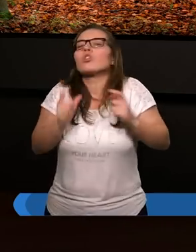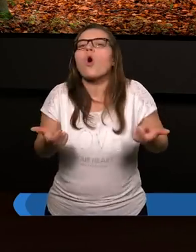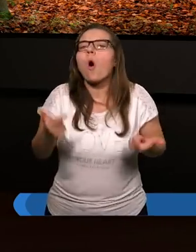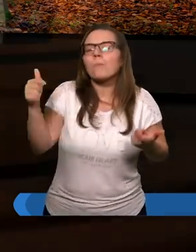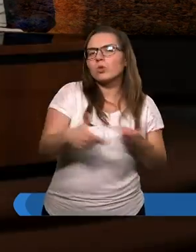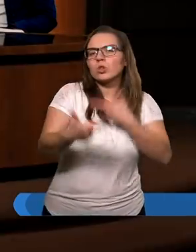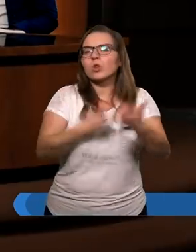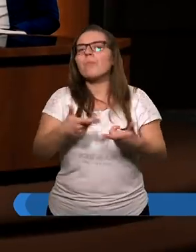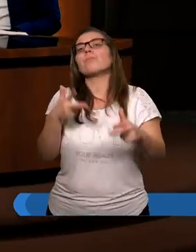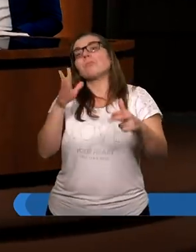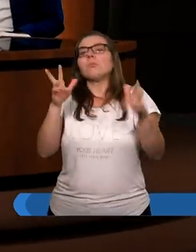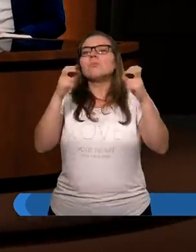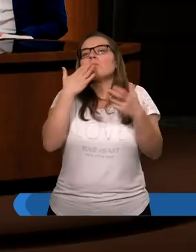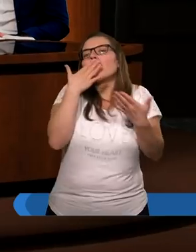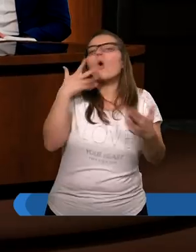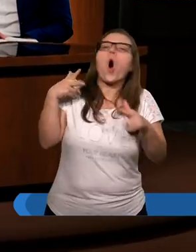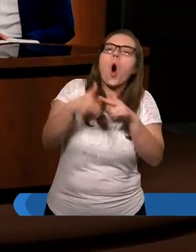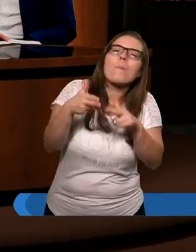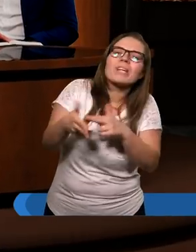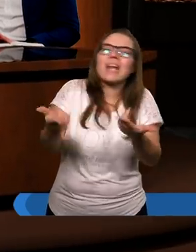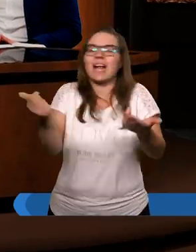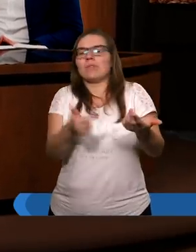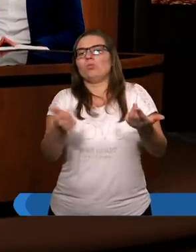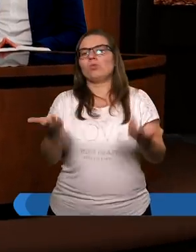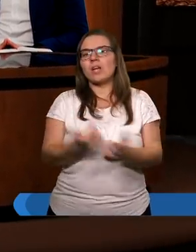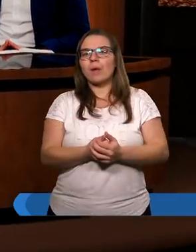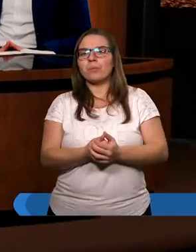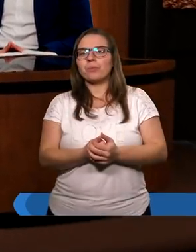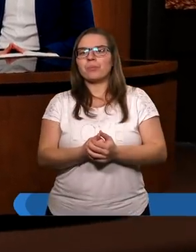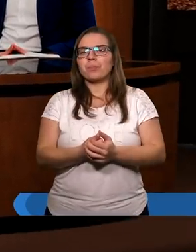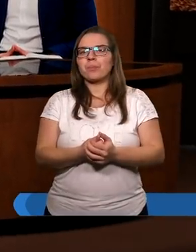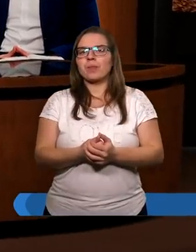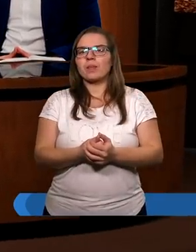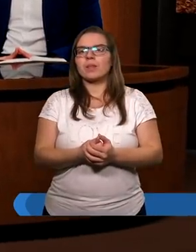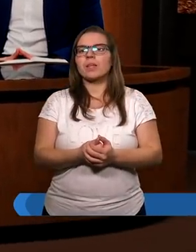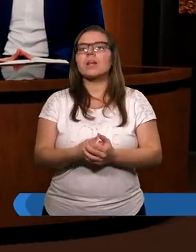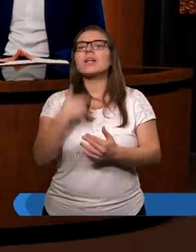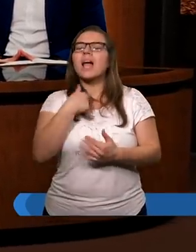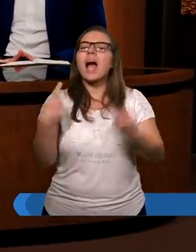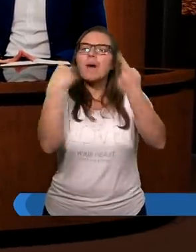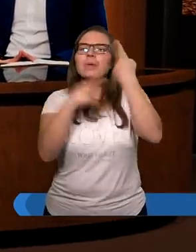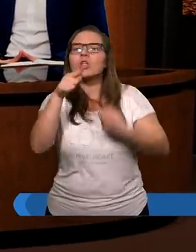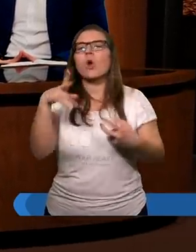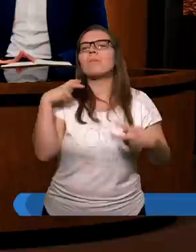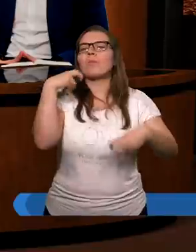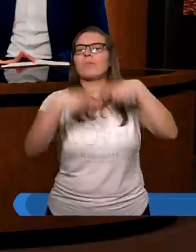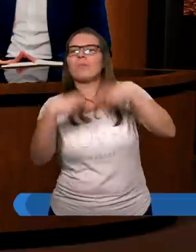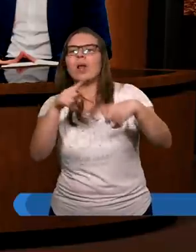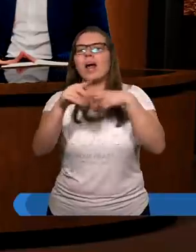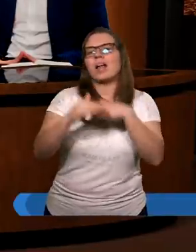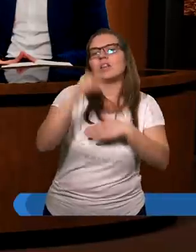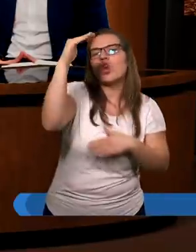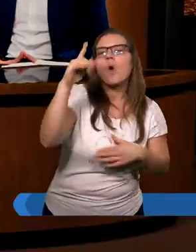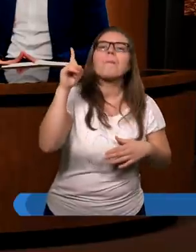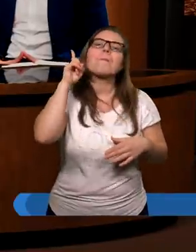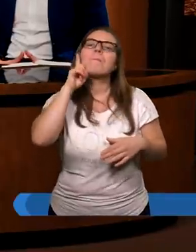zrobić? Musiał się obrzezać. Musiał się obrzezać. Ja myślę, że to był problem dla dorosłych,